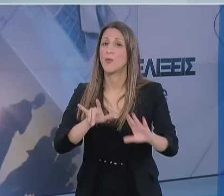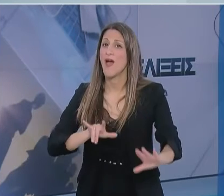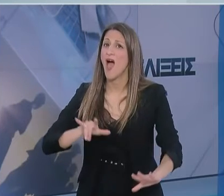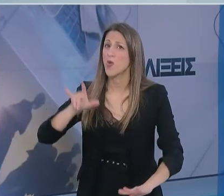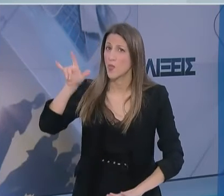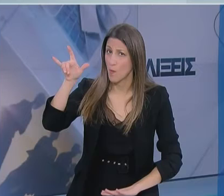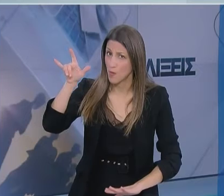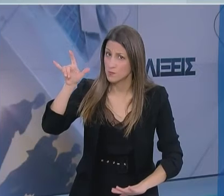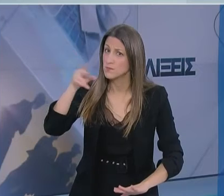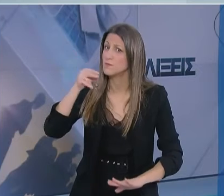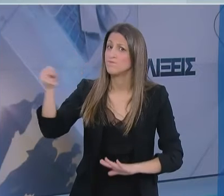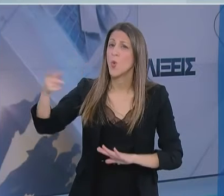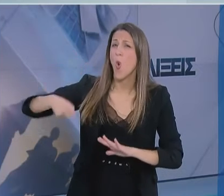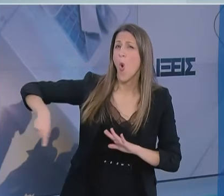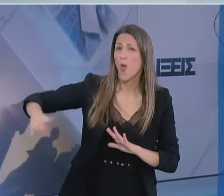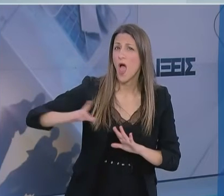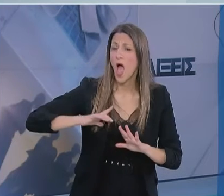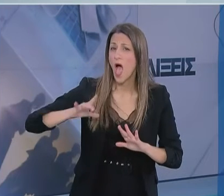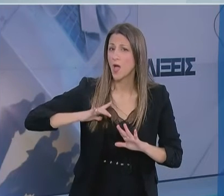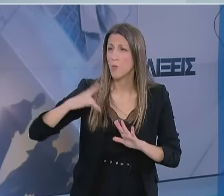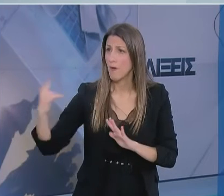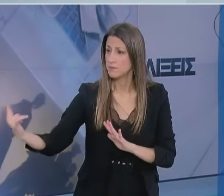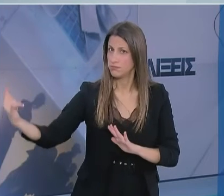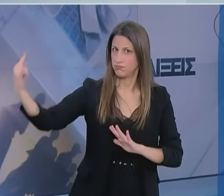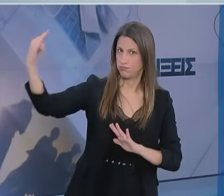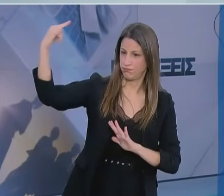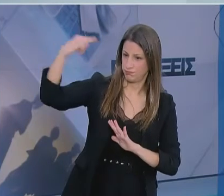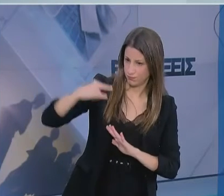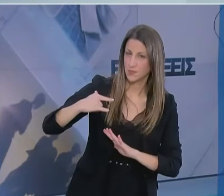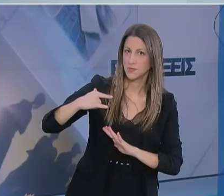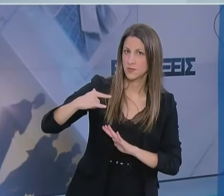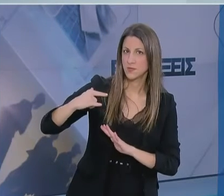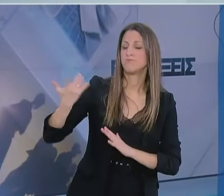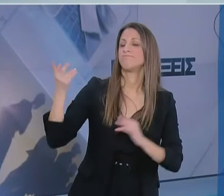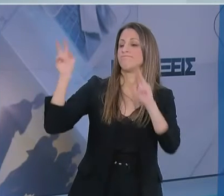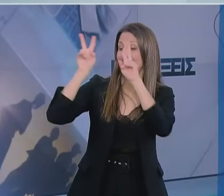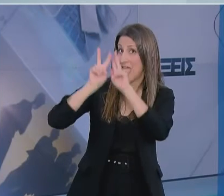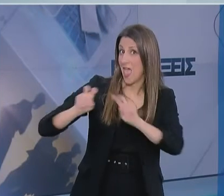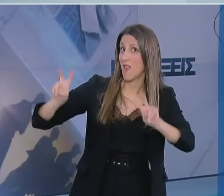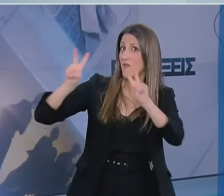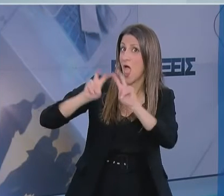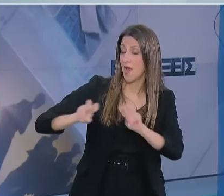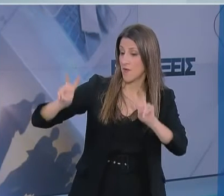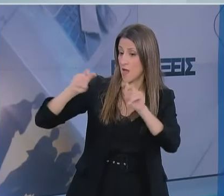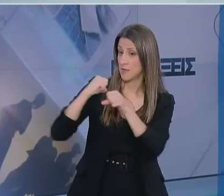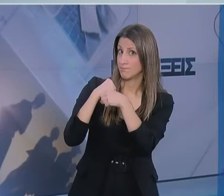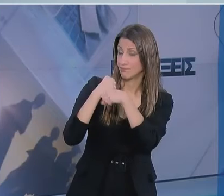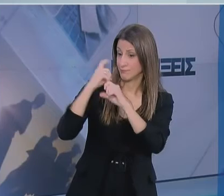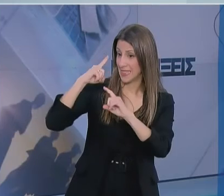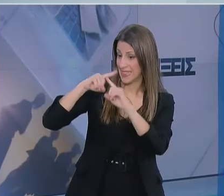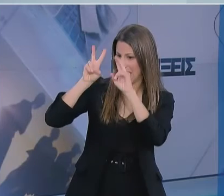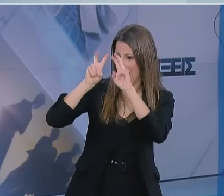Σε εξέταση για τον κορονοϊό υποβάλλονται οι επιβάτες όλων των τακτικών πτήσεων που φτάνουν στη χώρα, δηλαδή